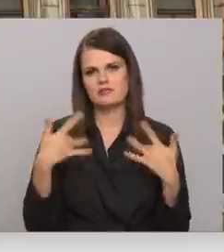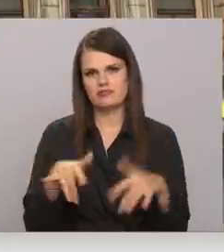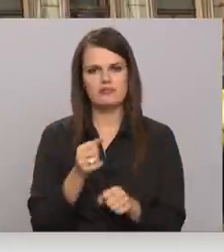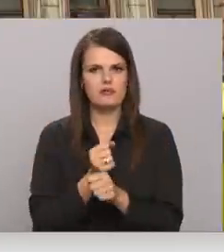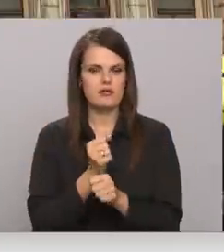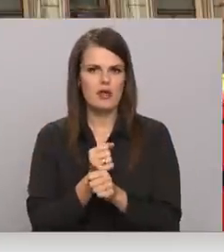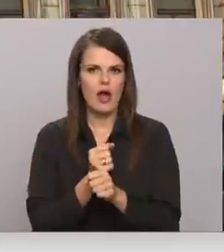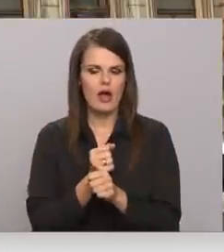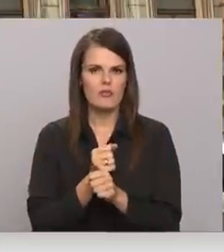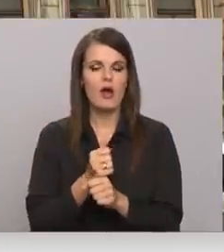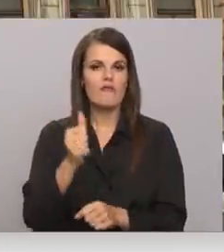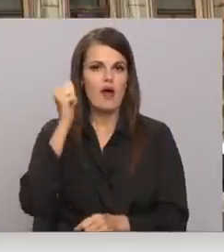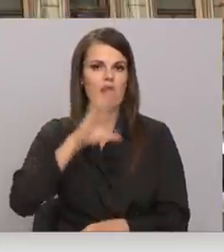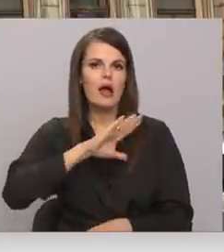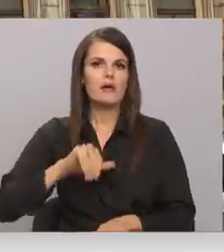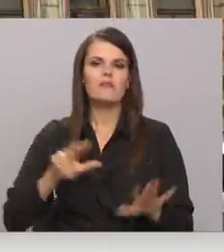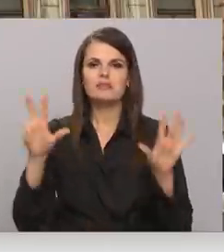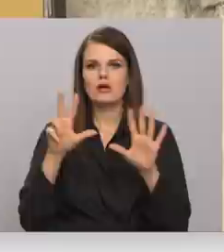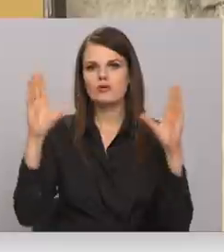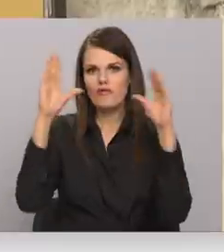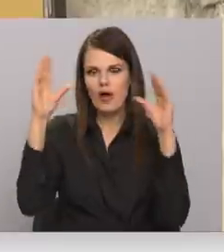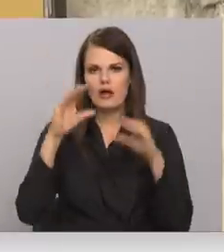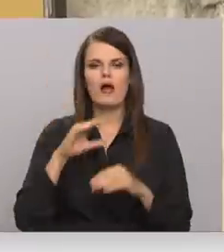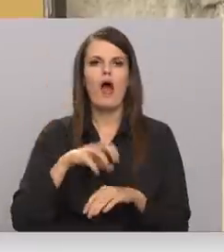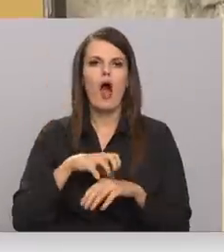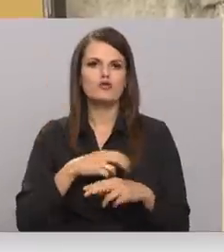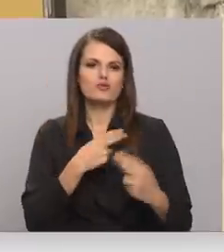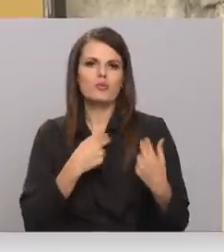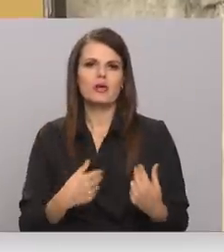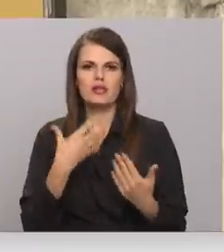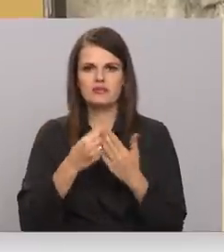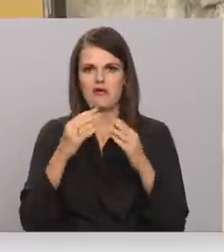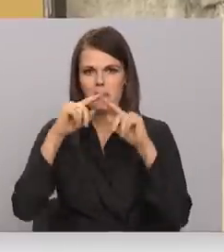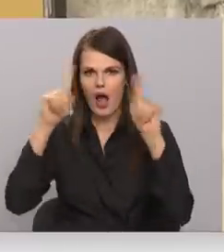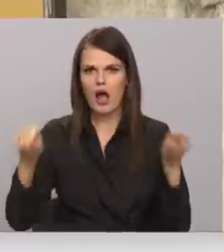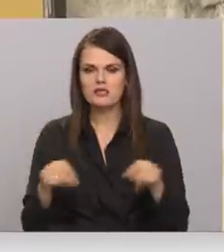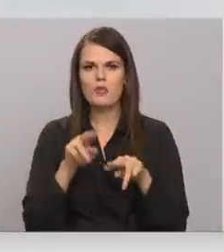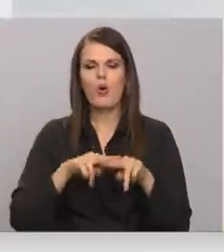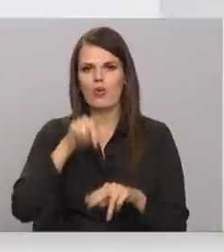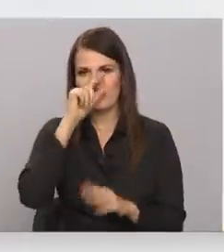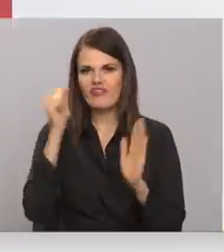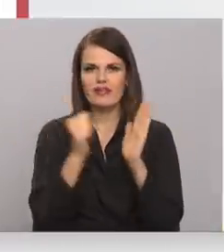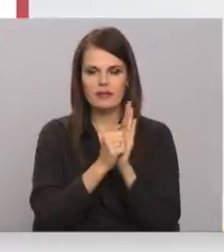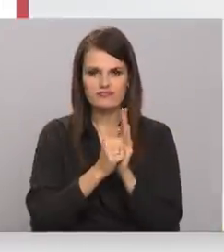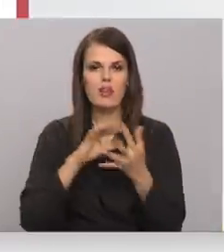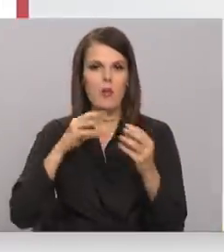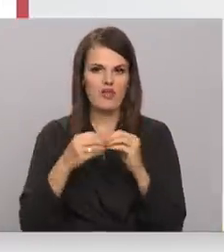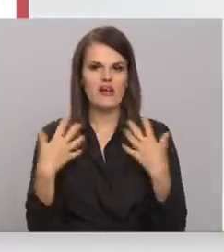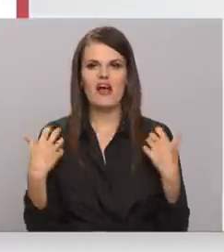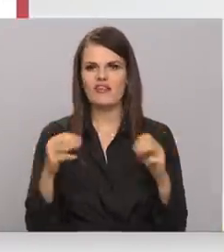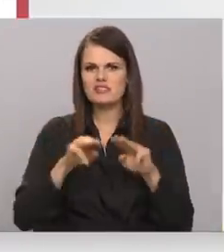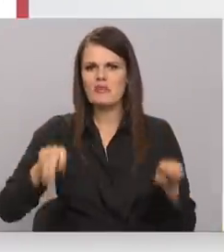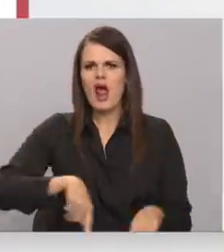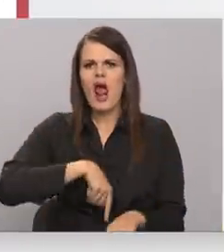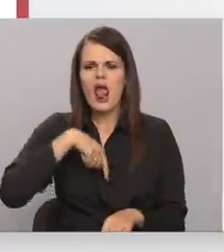Vakar pēc astoņiem vakarā Latvijas ārstu biedrība savā mājaslapā un vietnē Twitter rakstīja. Ņemot vērā veselības ministrijas